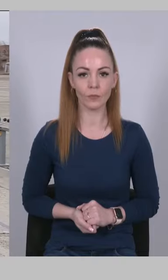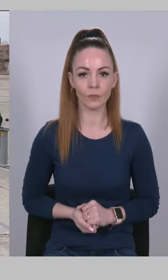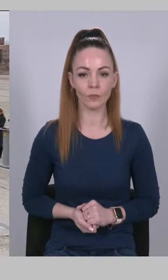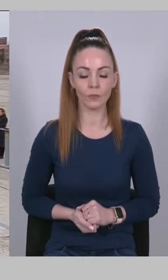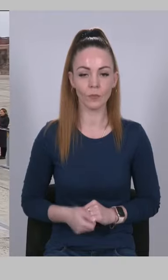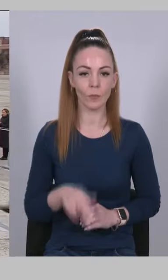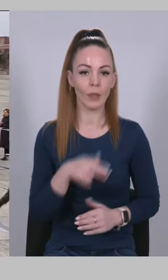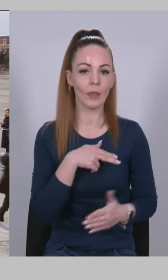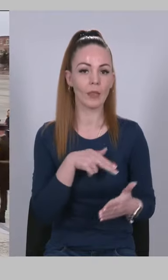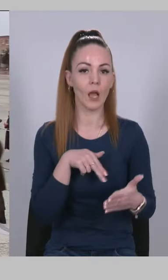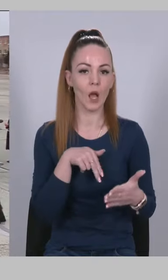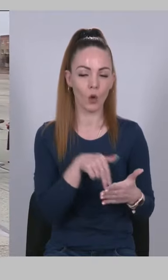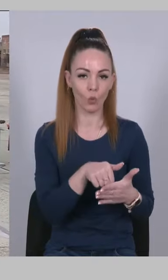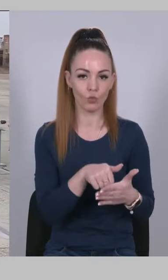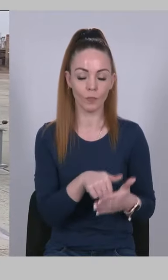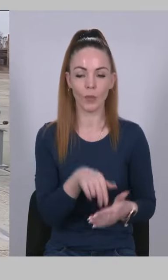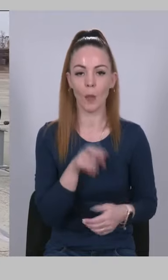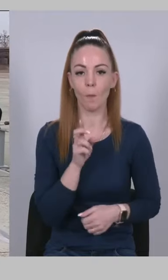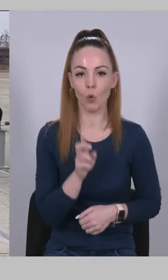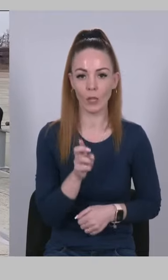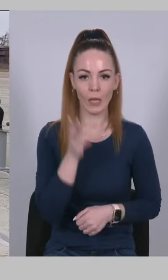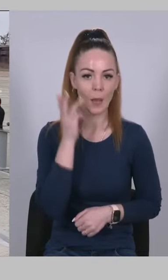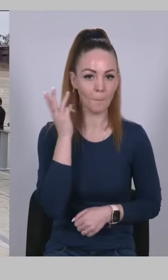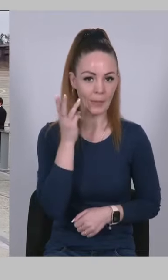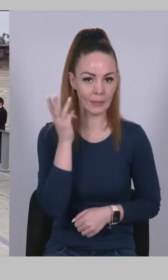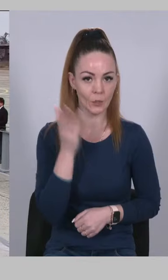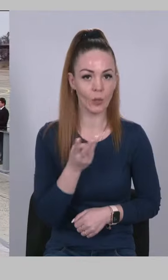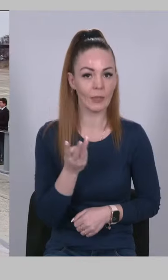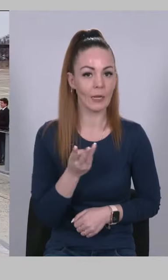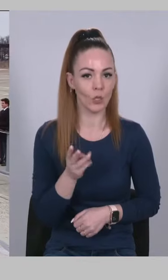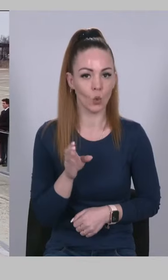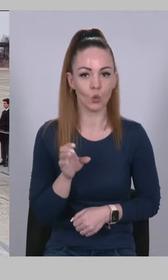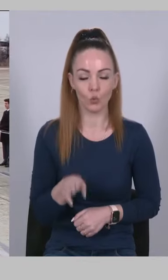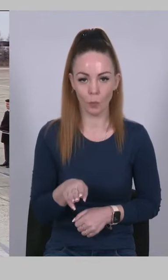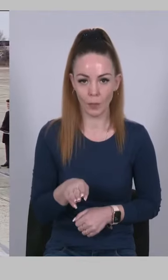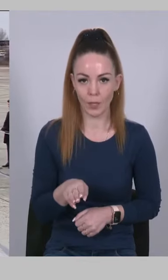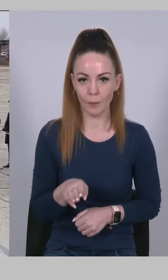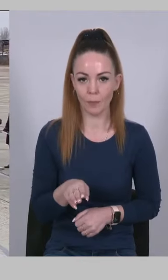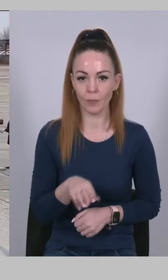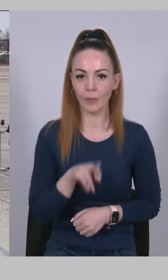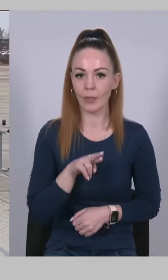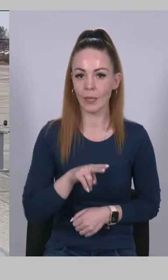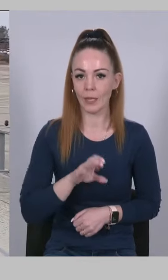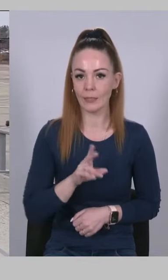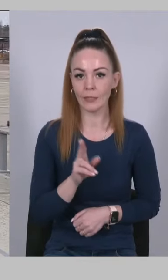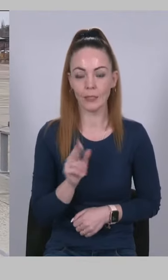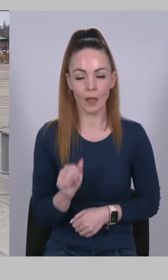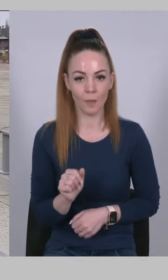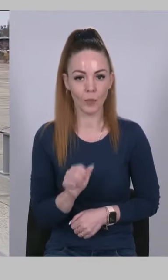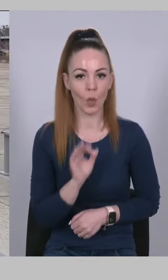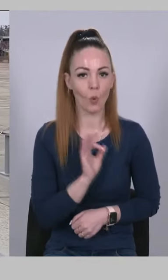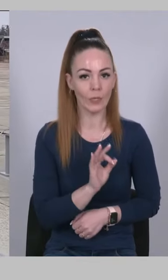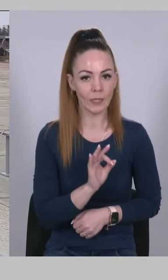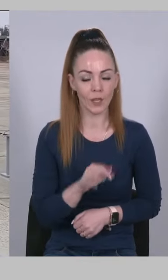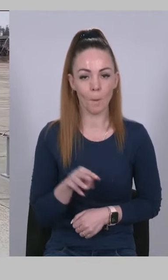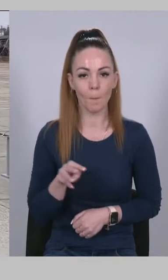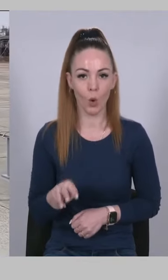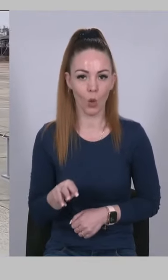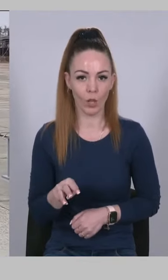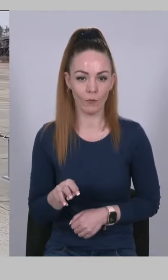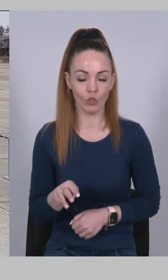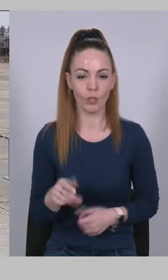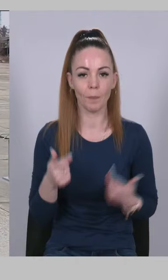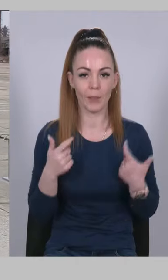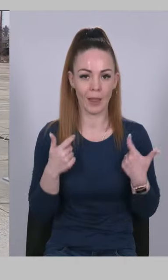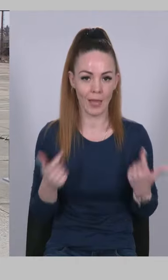Нагороджено орденом Богдана Хмельницького, третього ступеня, Яська Олександра Миколаєвича,